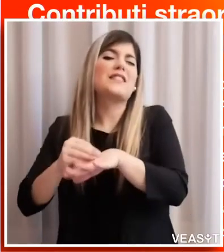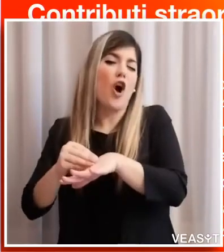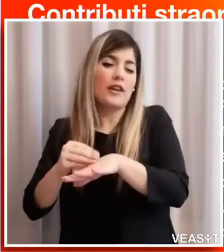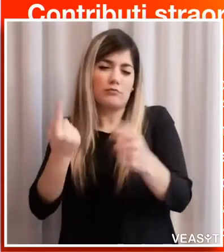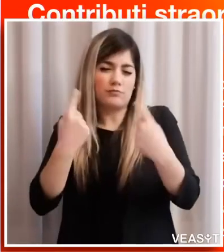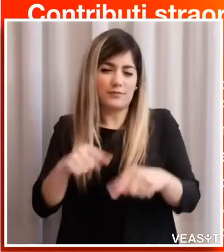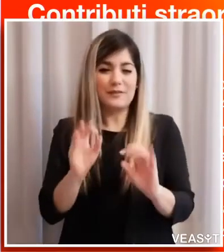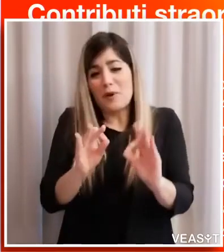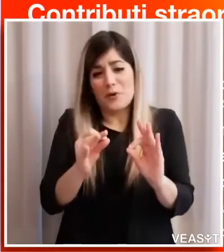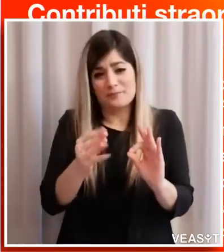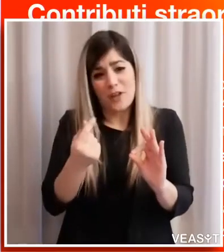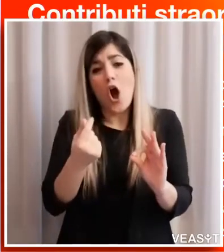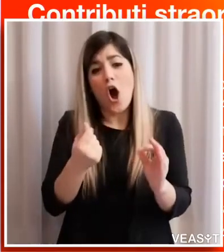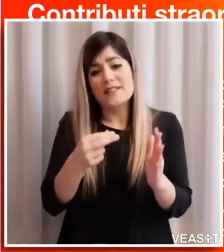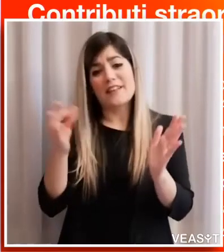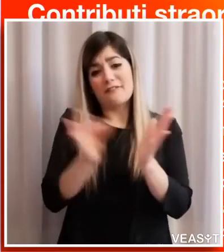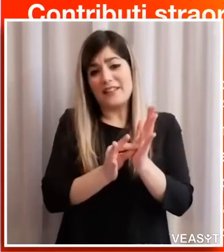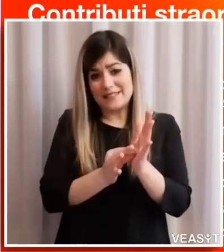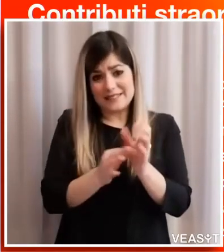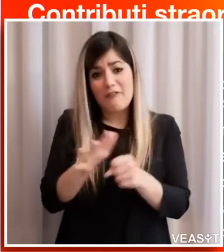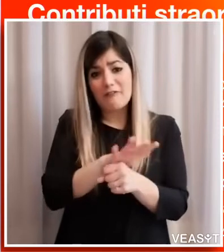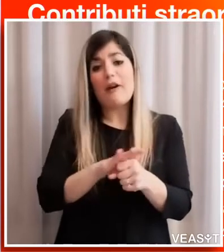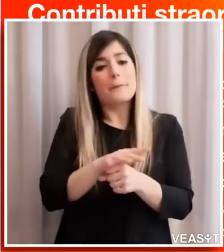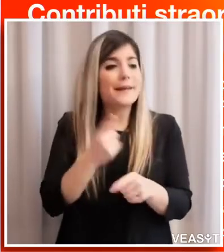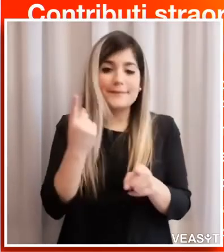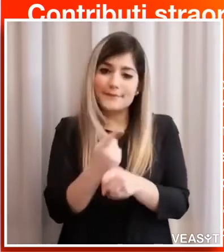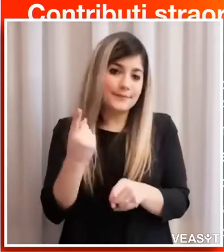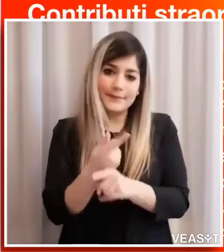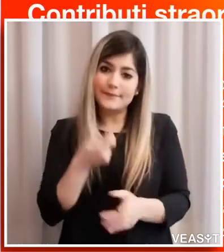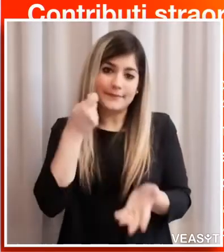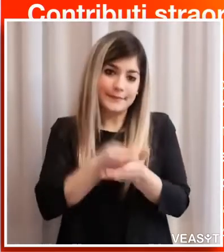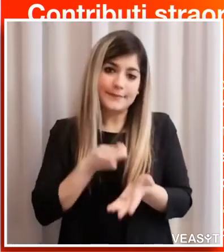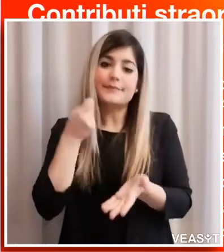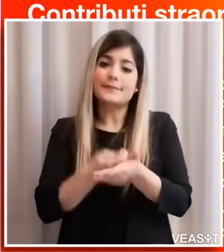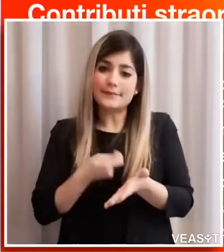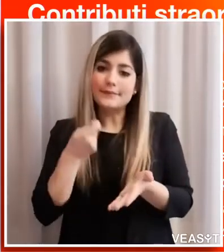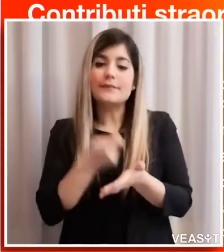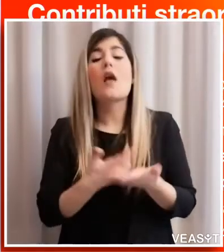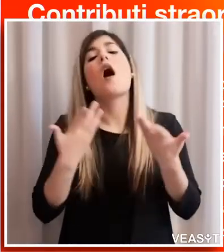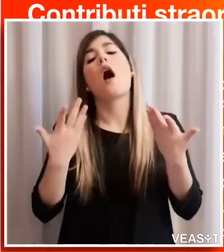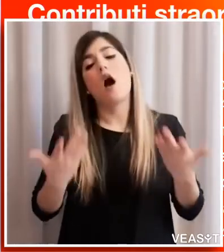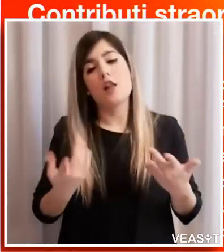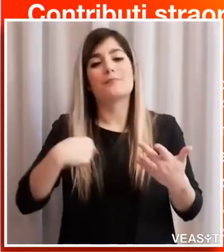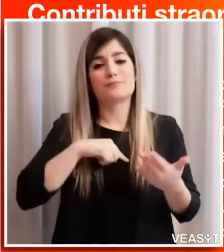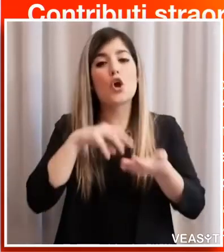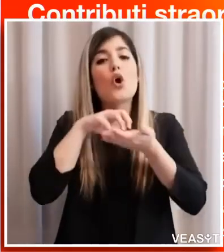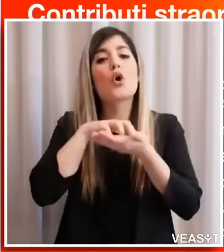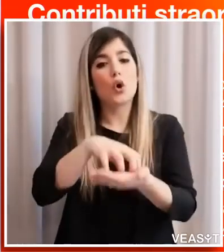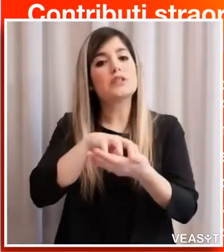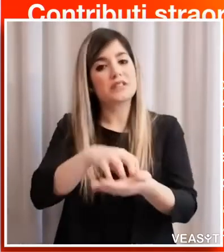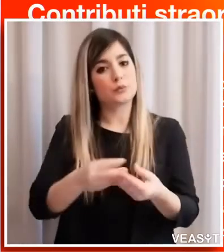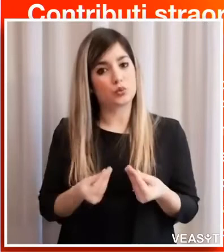famiglie devono sopportare anche in questo momento e quindi diamo un contributo sempre in termini di